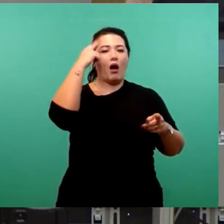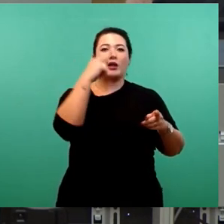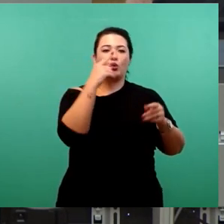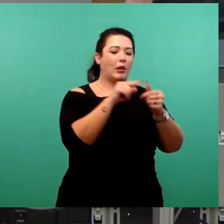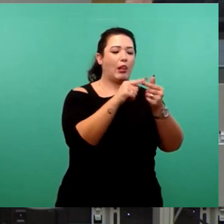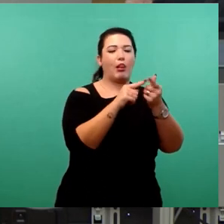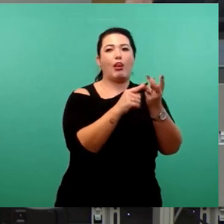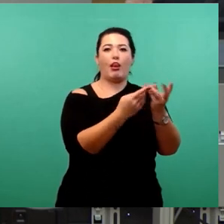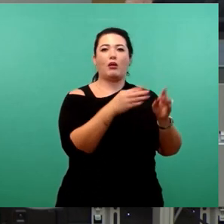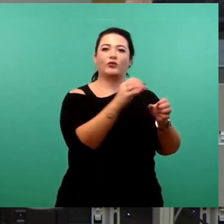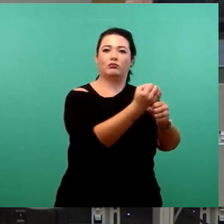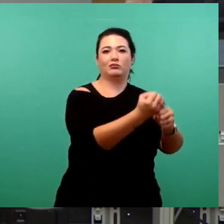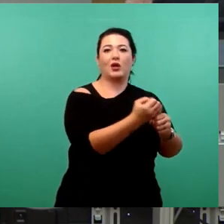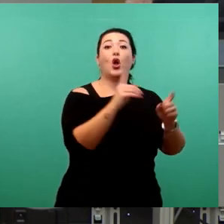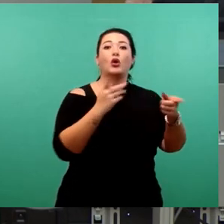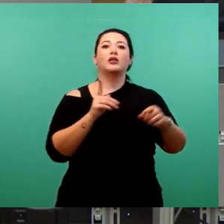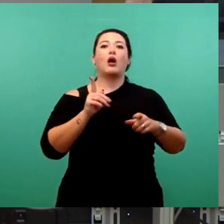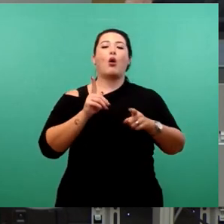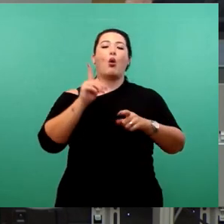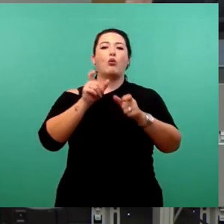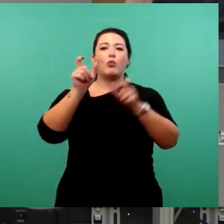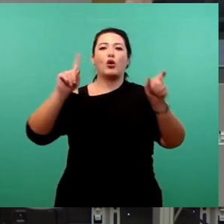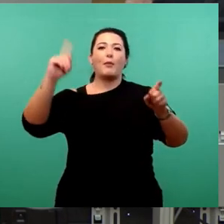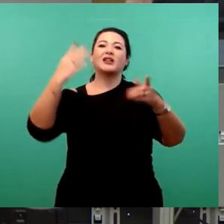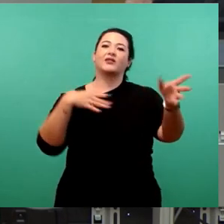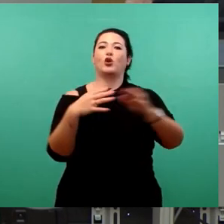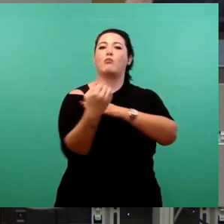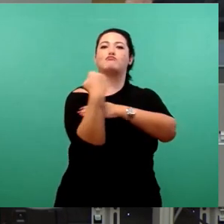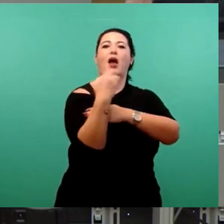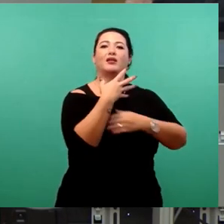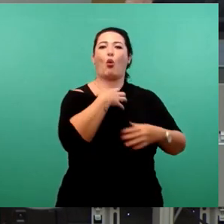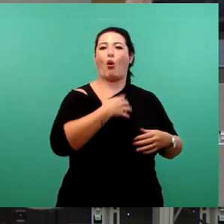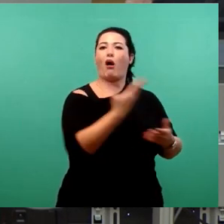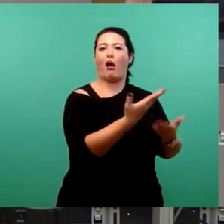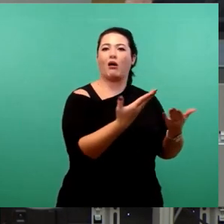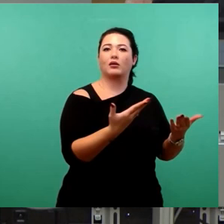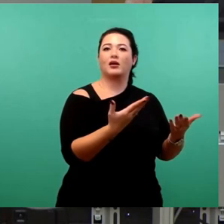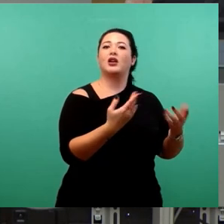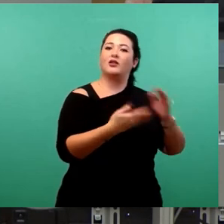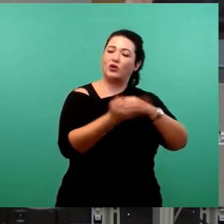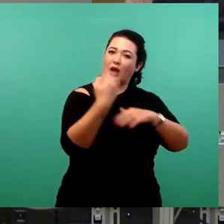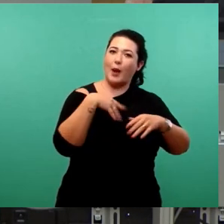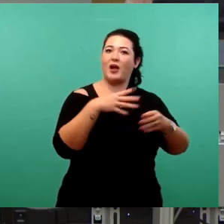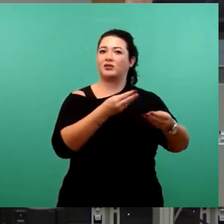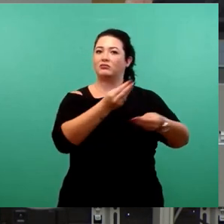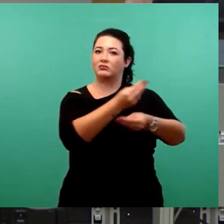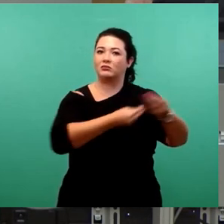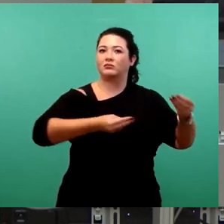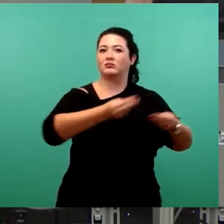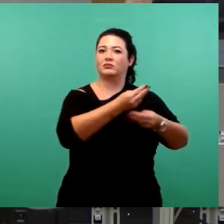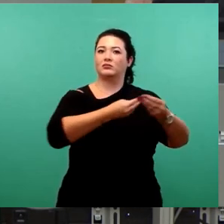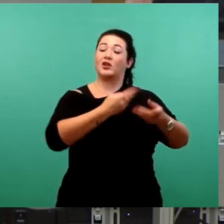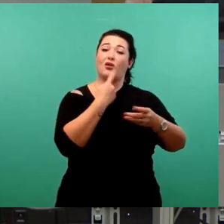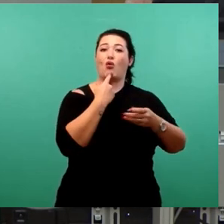der Machthunger des Oberbürgermeisters. Das war in den Gesprächen eine rote Linie, die nicht eingehalten worden ist.